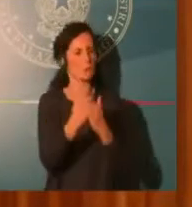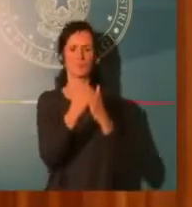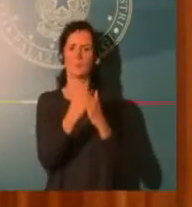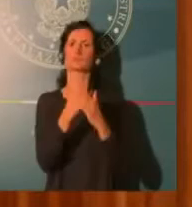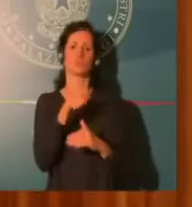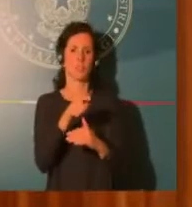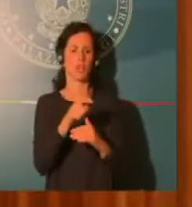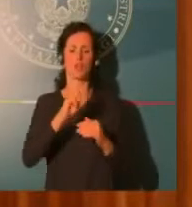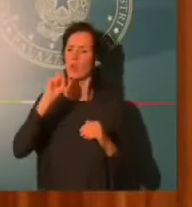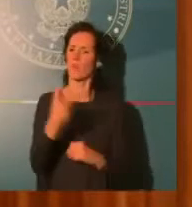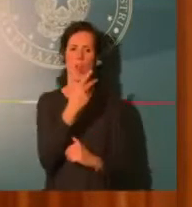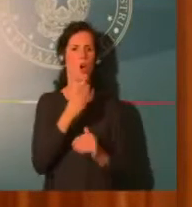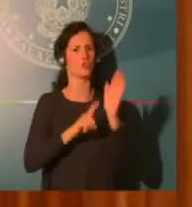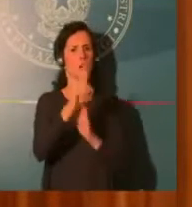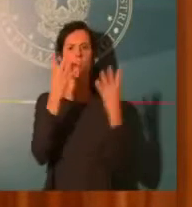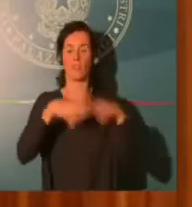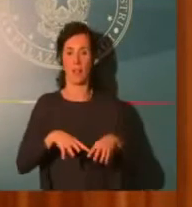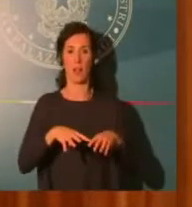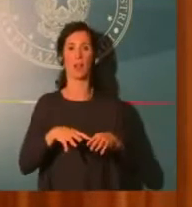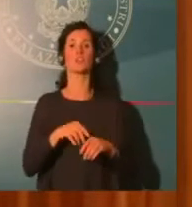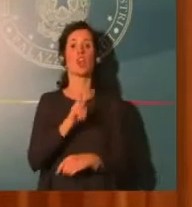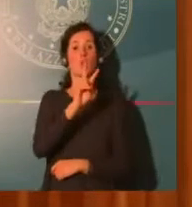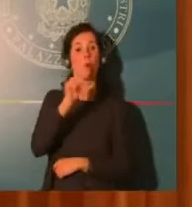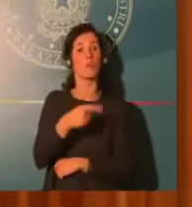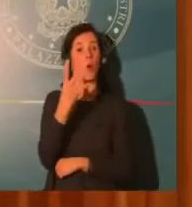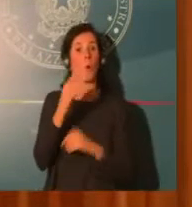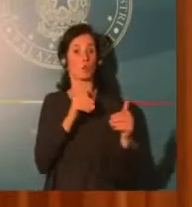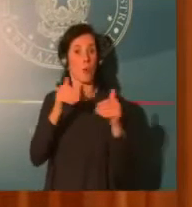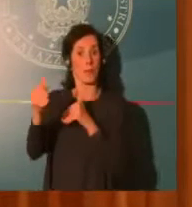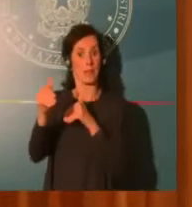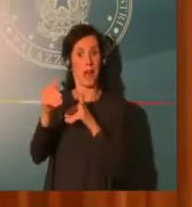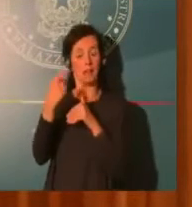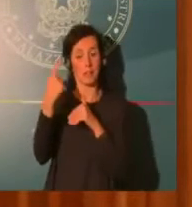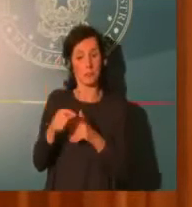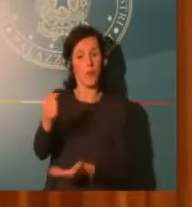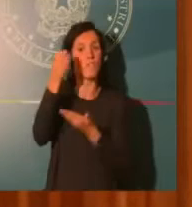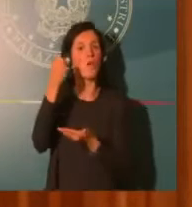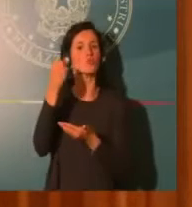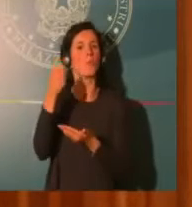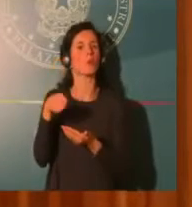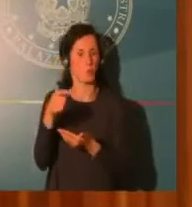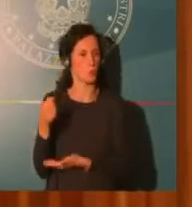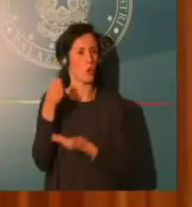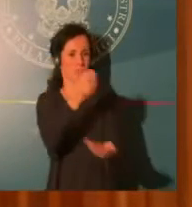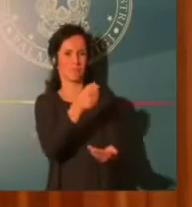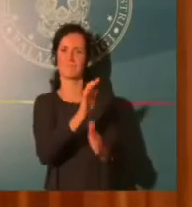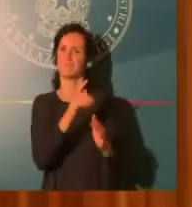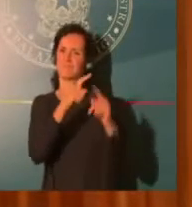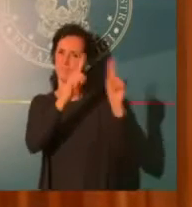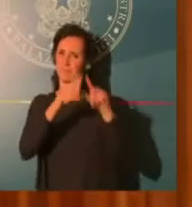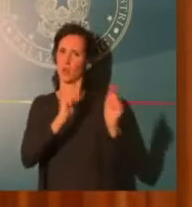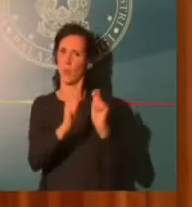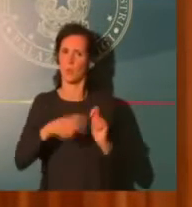E poi ci sono le altre misure che ha ricordato il Ministro Gualtieri. L'IMU, che è un